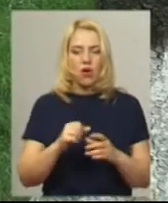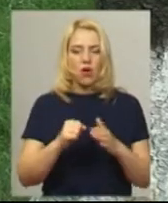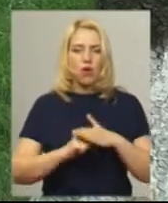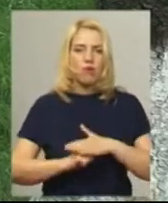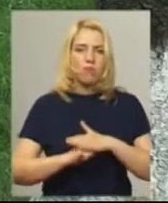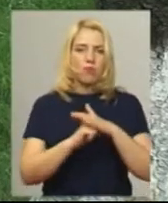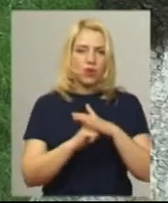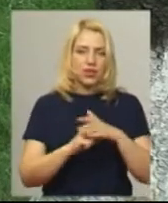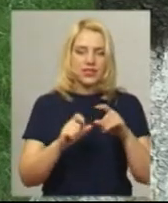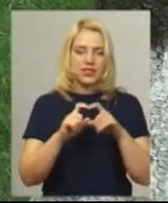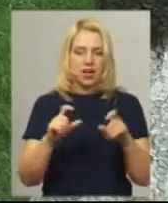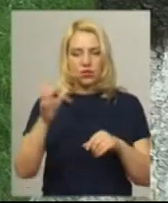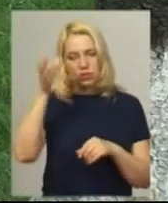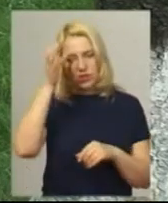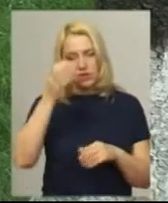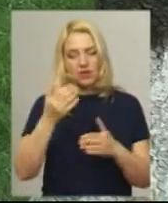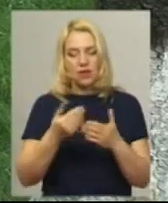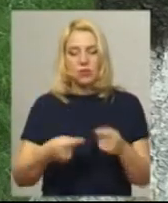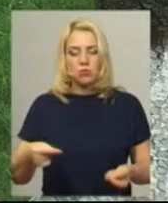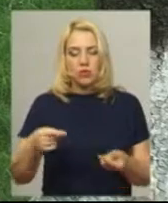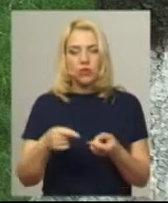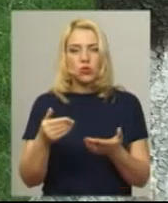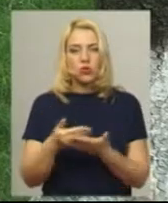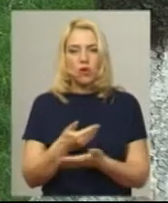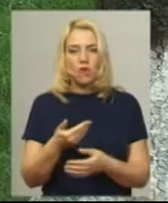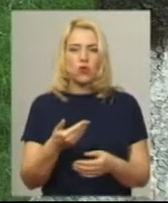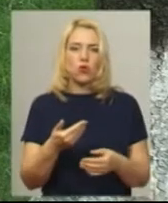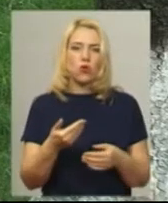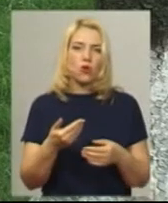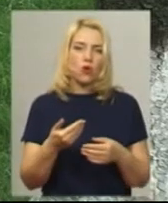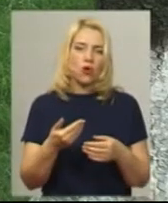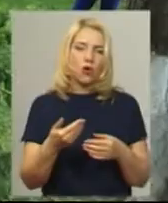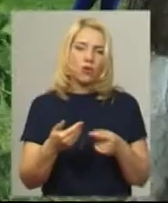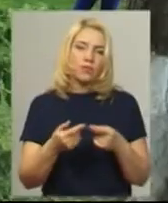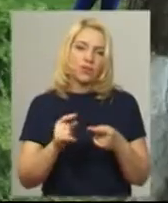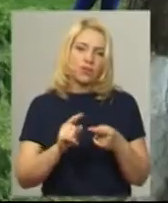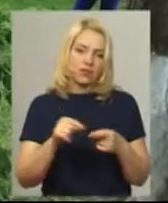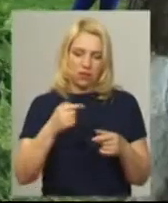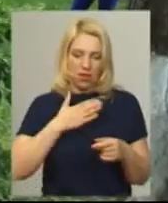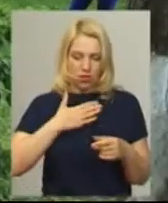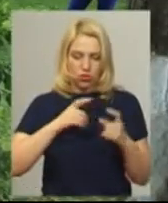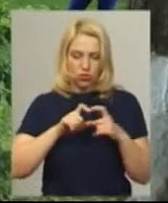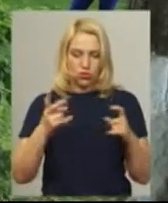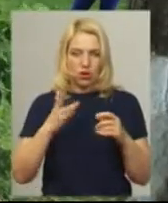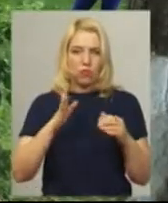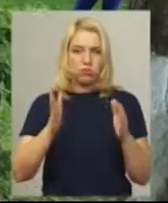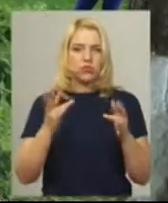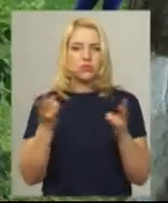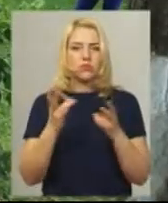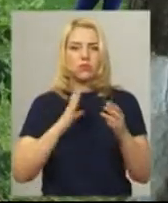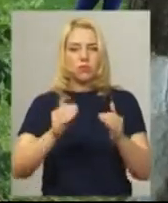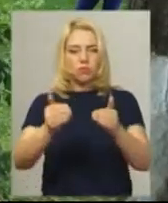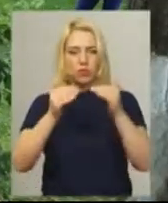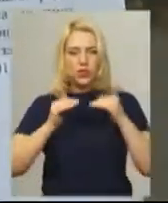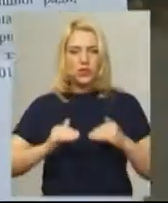заклад освіти, відповідно до нового закону, треба було понизити спочатку вступені школу. Депутат Меджибіської селищної ради Віктор